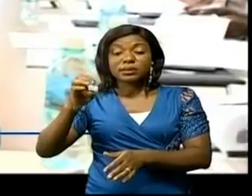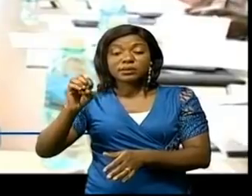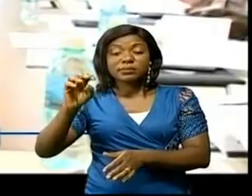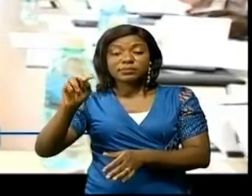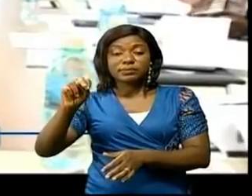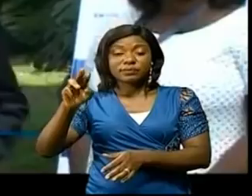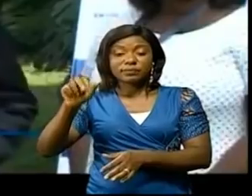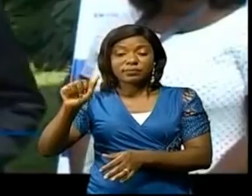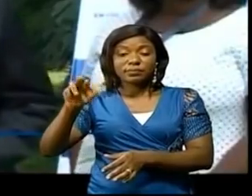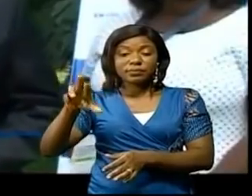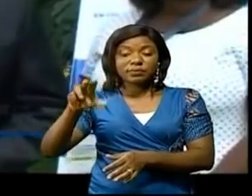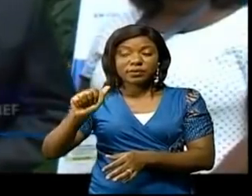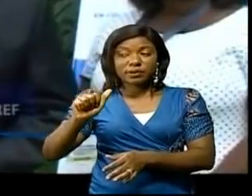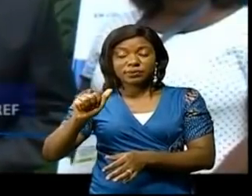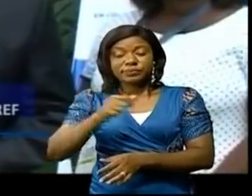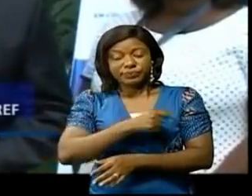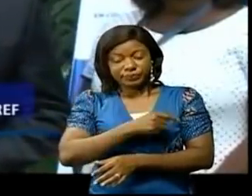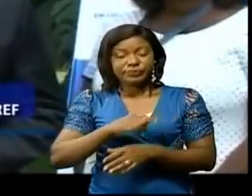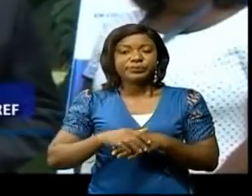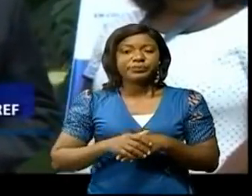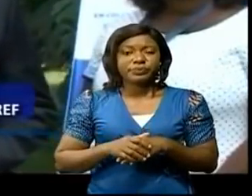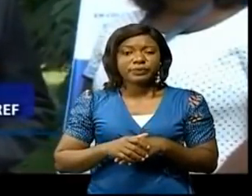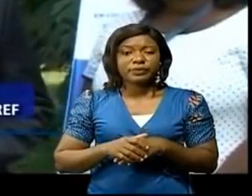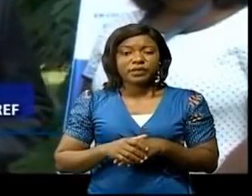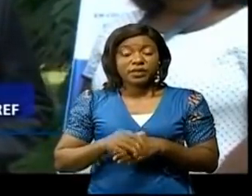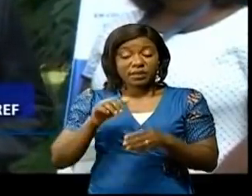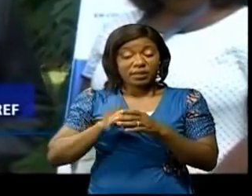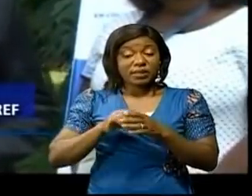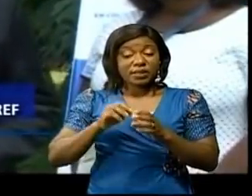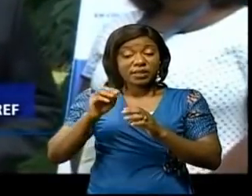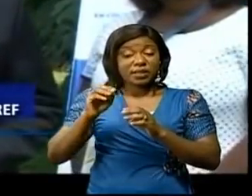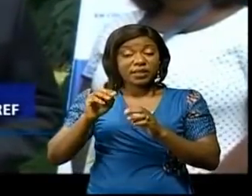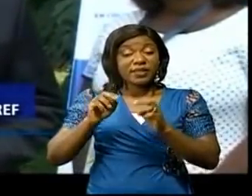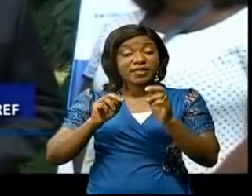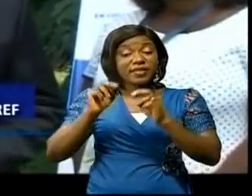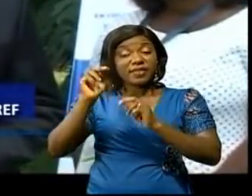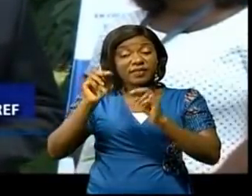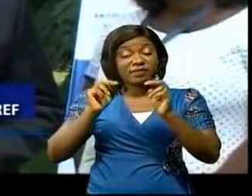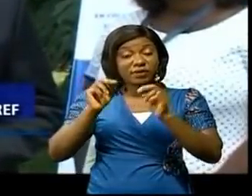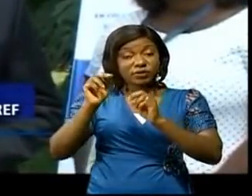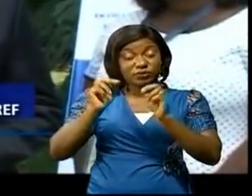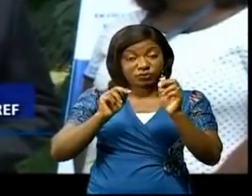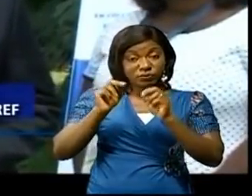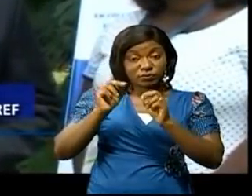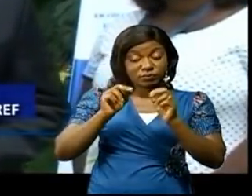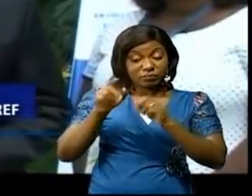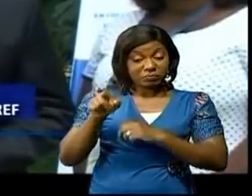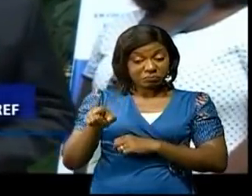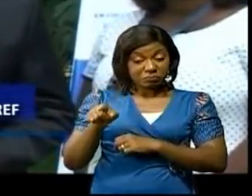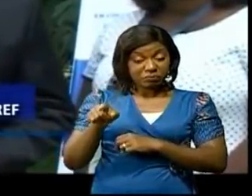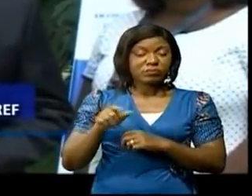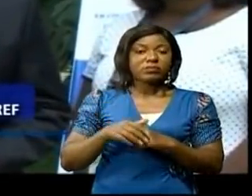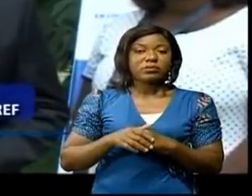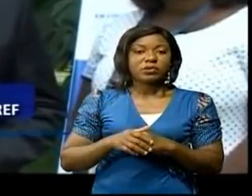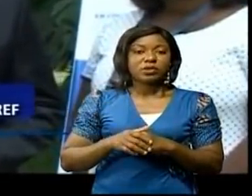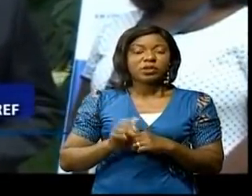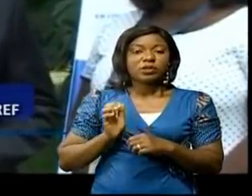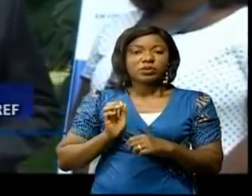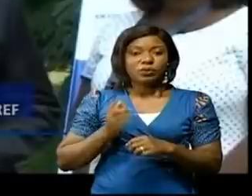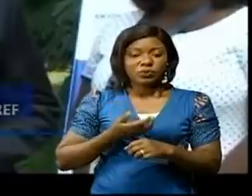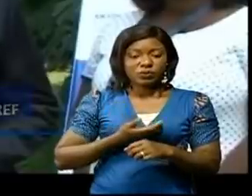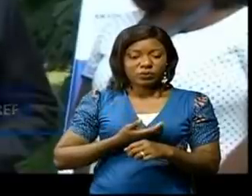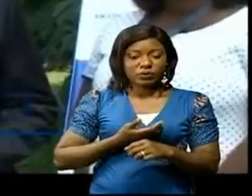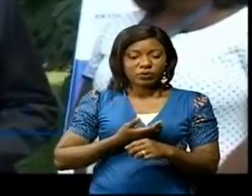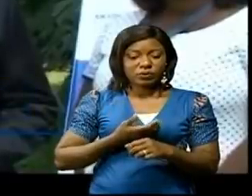'essence de ses assises. A l'issue de cette évaluation, il a été constaté que notre cadre juridique et